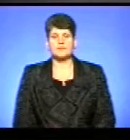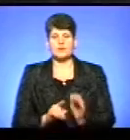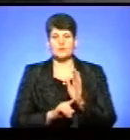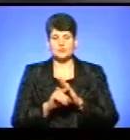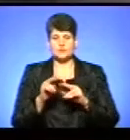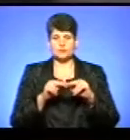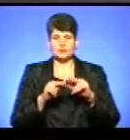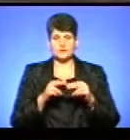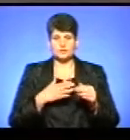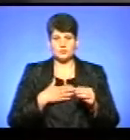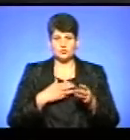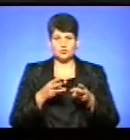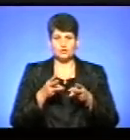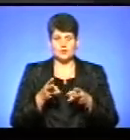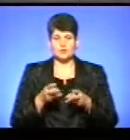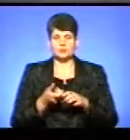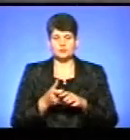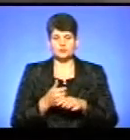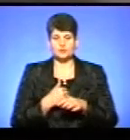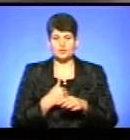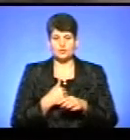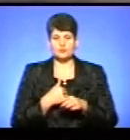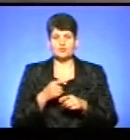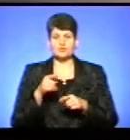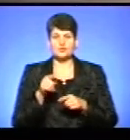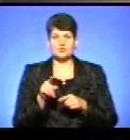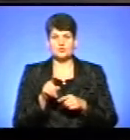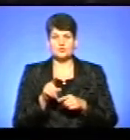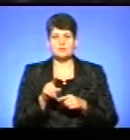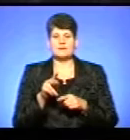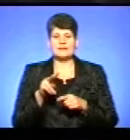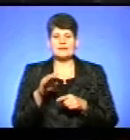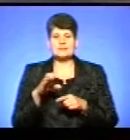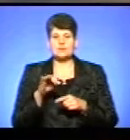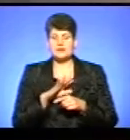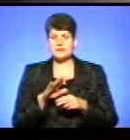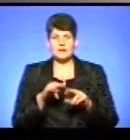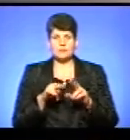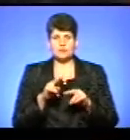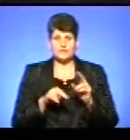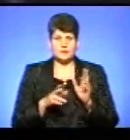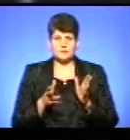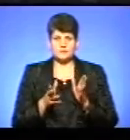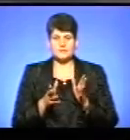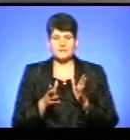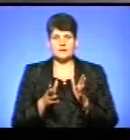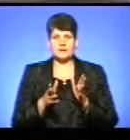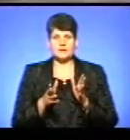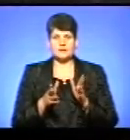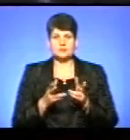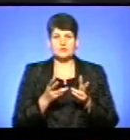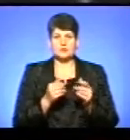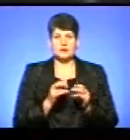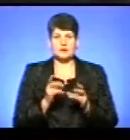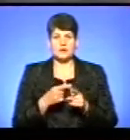нашу котельню і ми дуже хочемо, щоб до ухвали судів, які будуть в листопаді, не будували. В листопаді так багато. Хай вирішить суд так або ні для